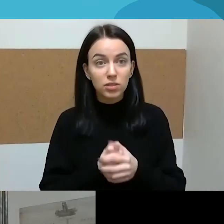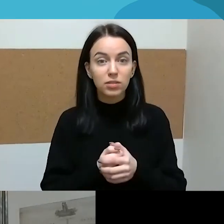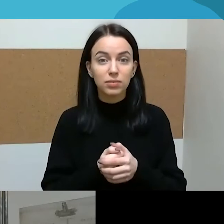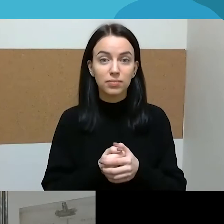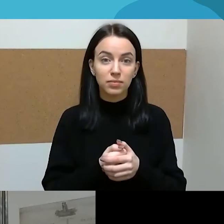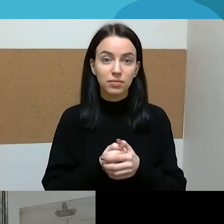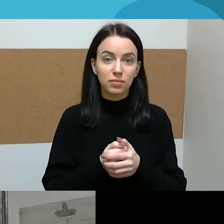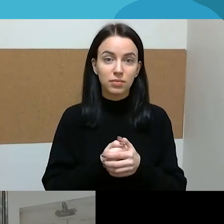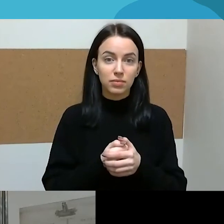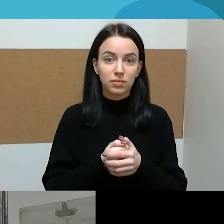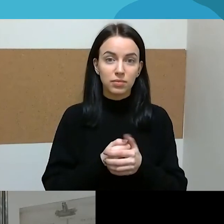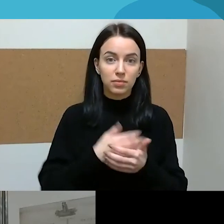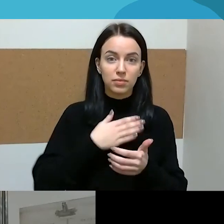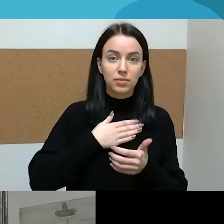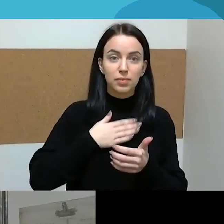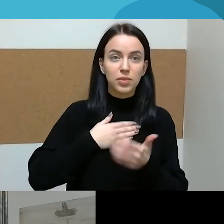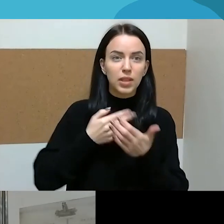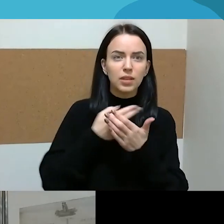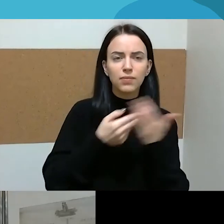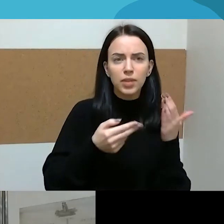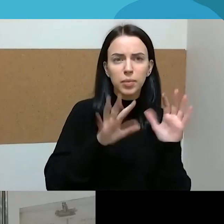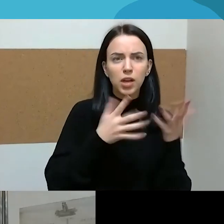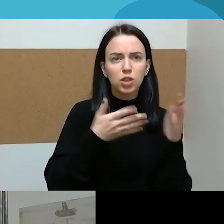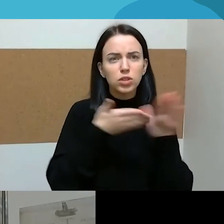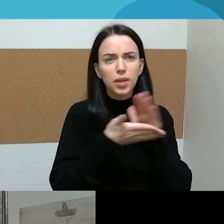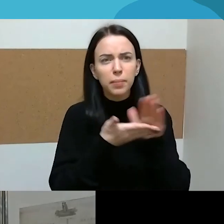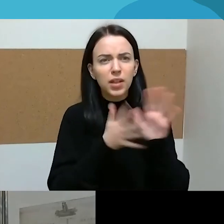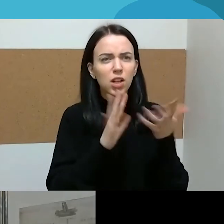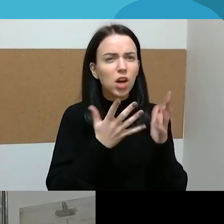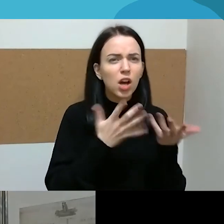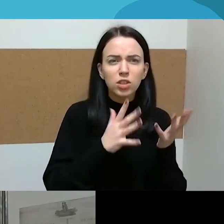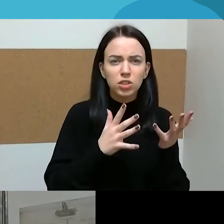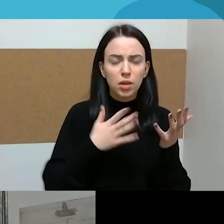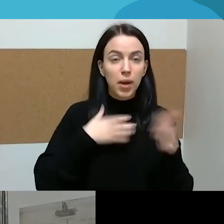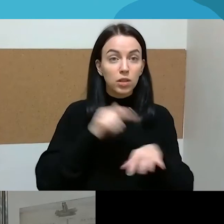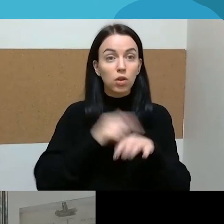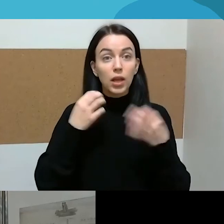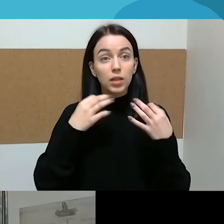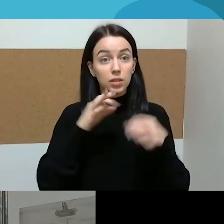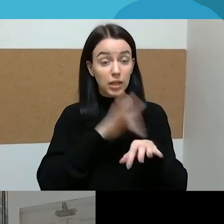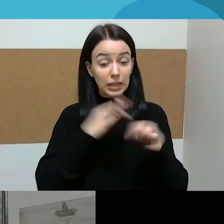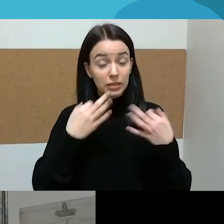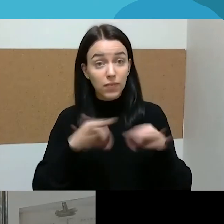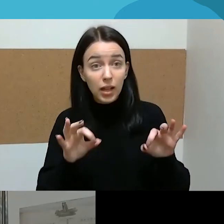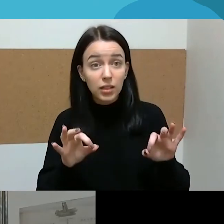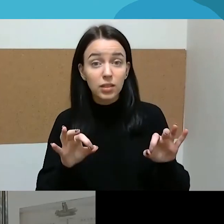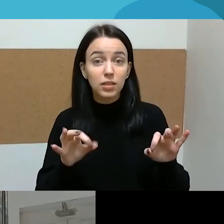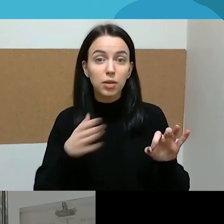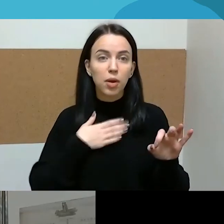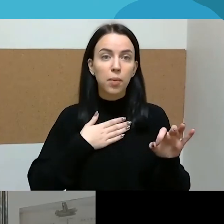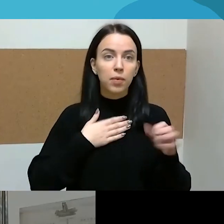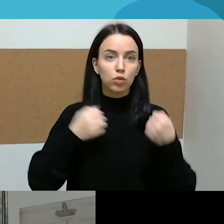tai griutis, bėdos, bylos, ar tai būtų mano laisvalaikis, ar tai mano būtų draugai, ar tai mano būtų žygiai.